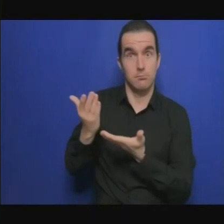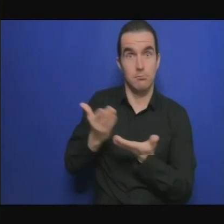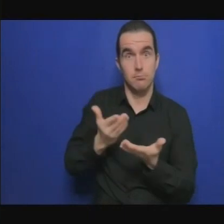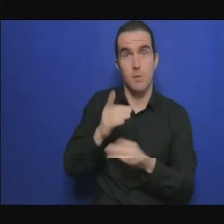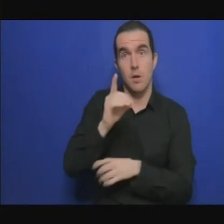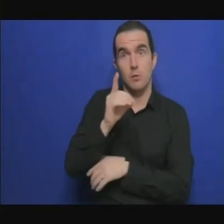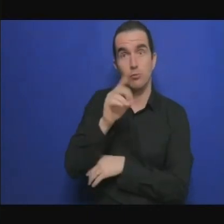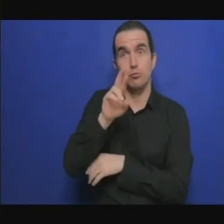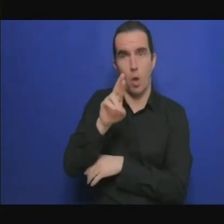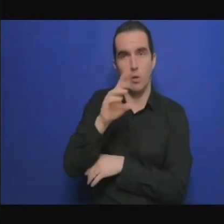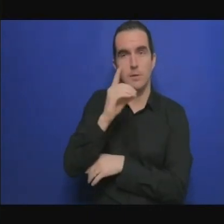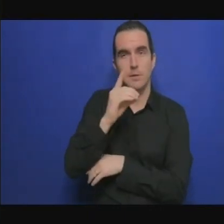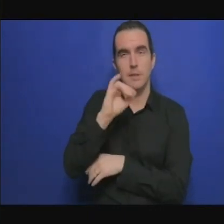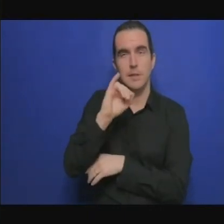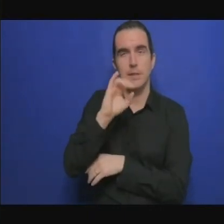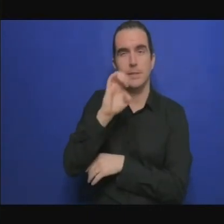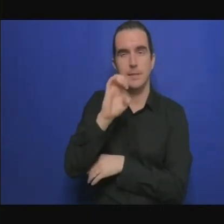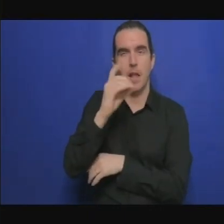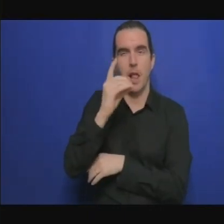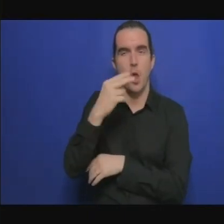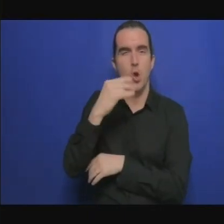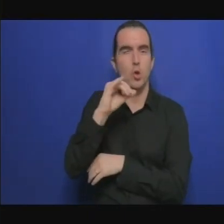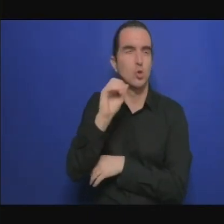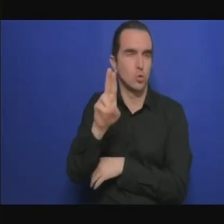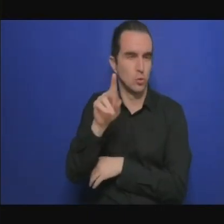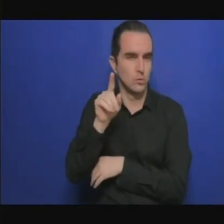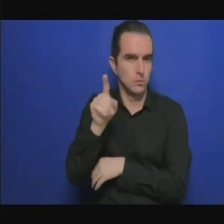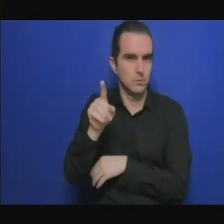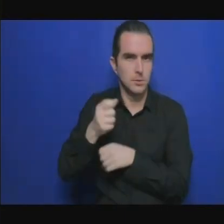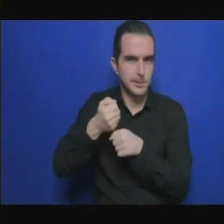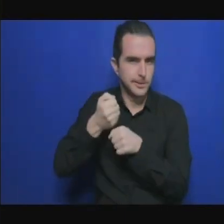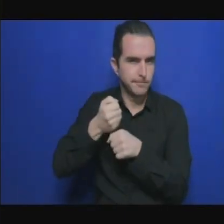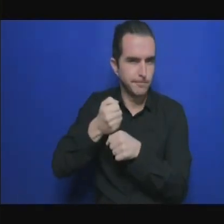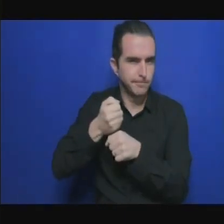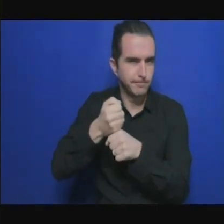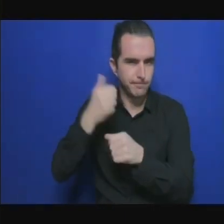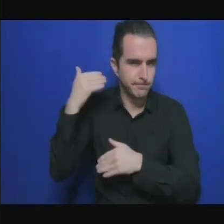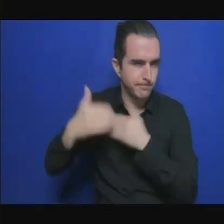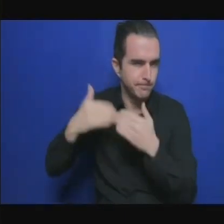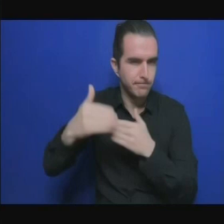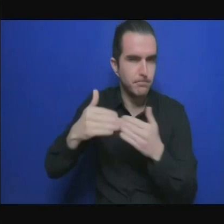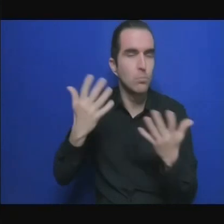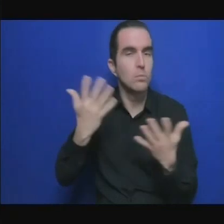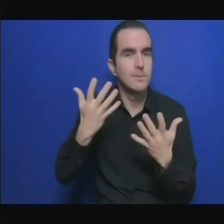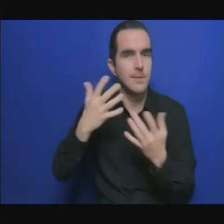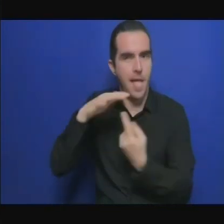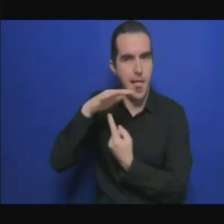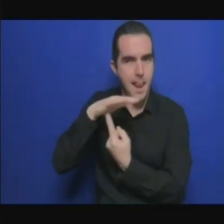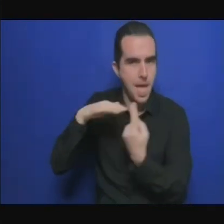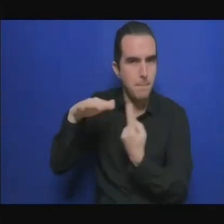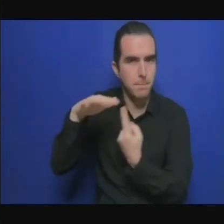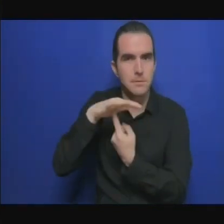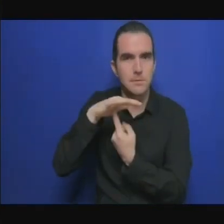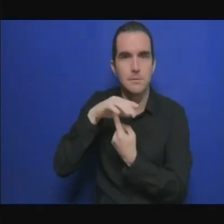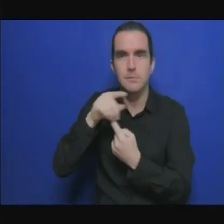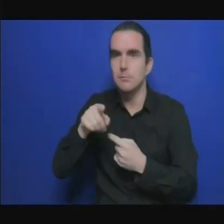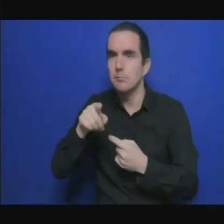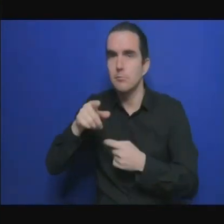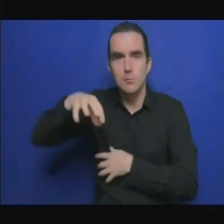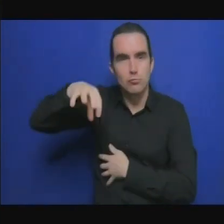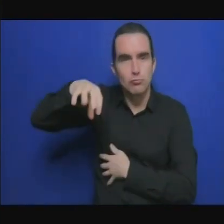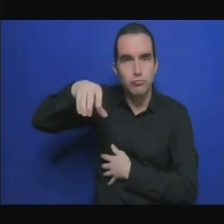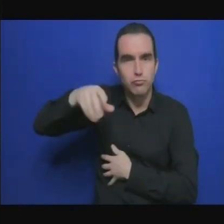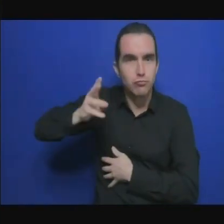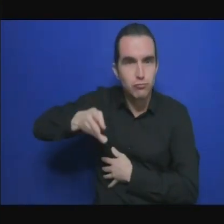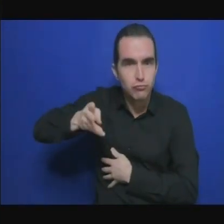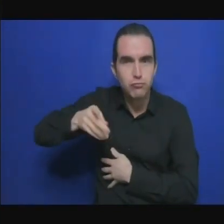qui a longtemps travaillé sur des questions de climat, eau, énergie, du lien entre les trois en Afrique et qui est aussi le cas